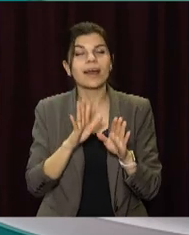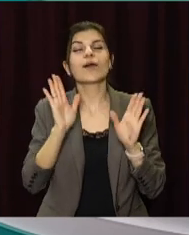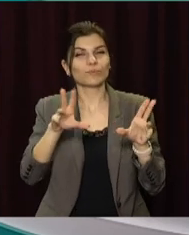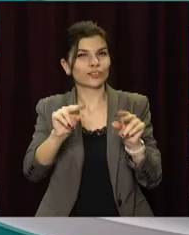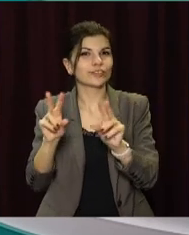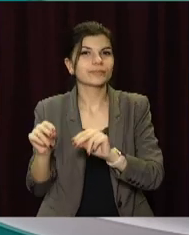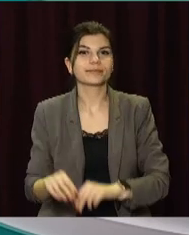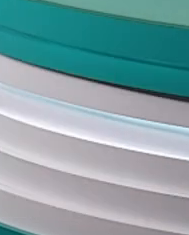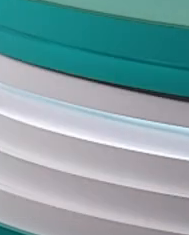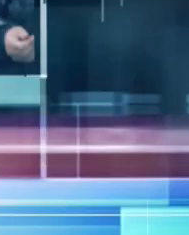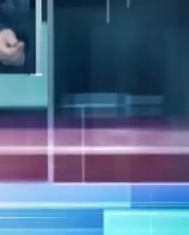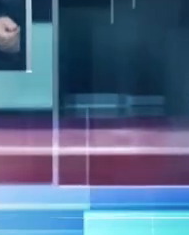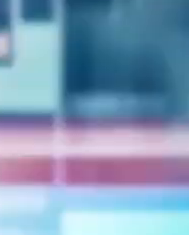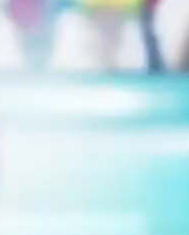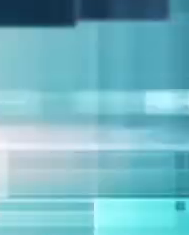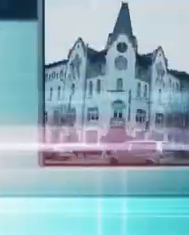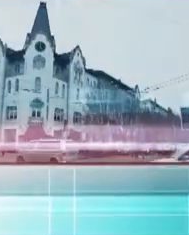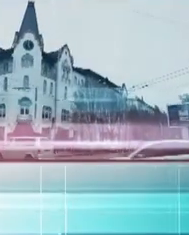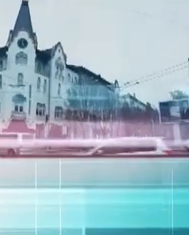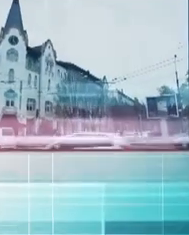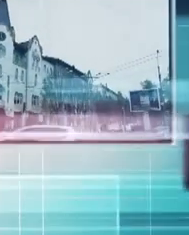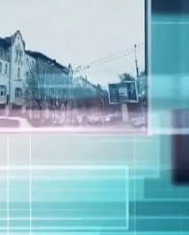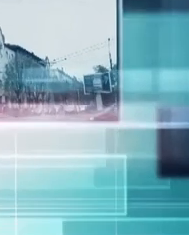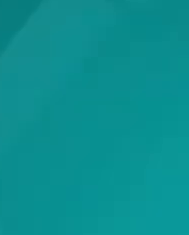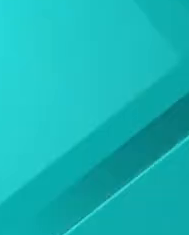нехай щастить! Дякую